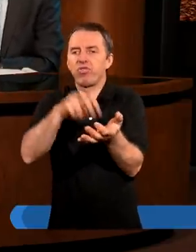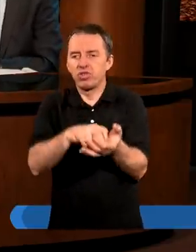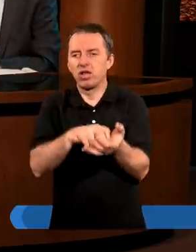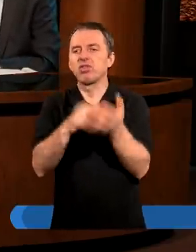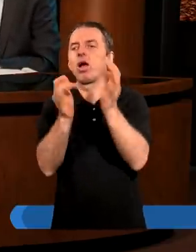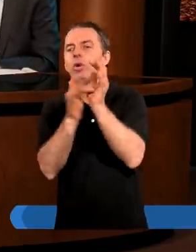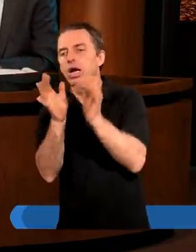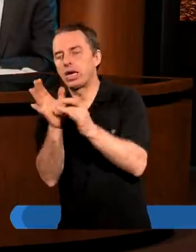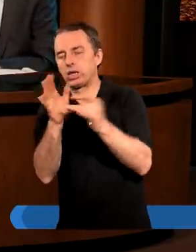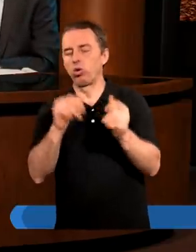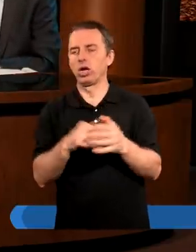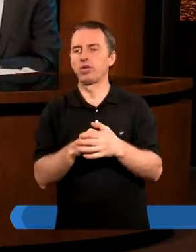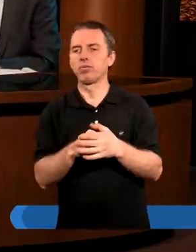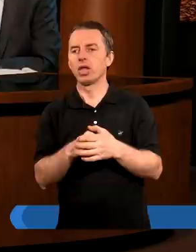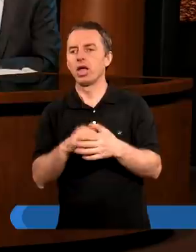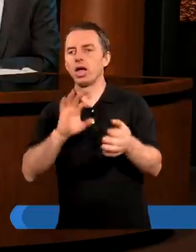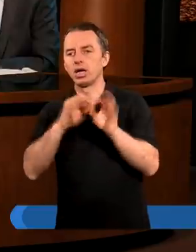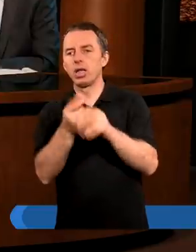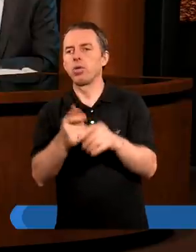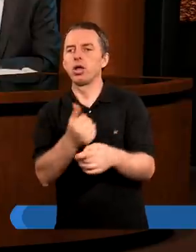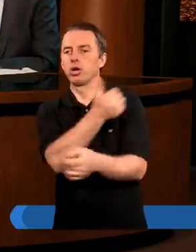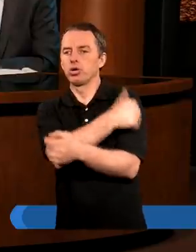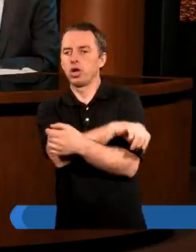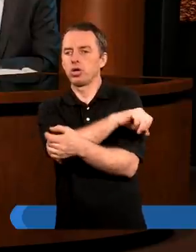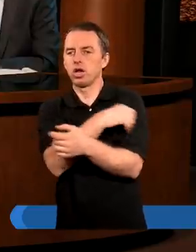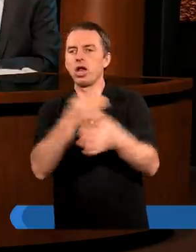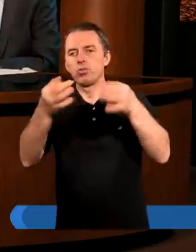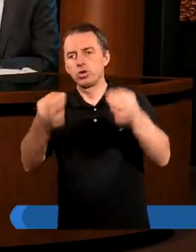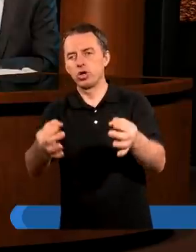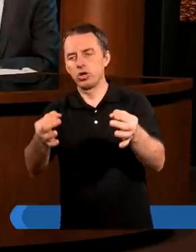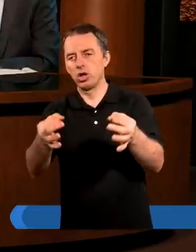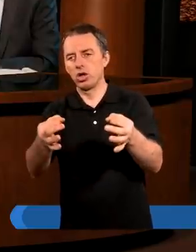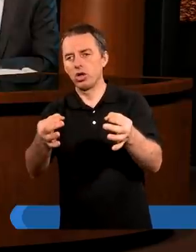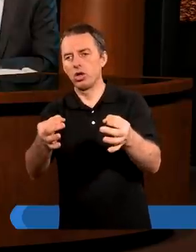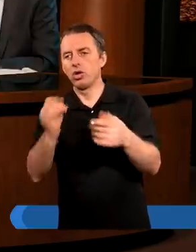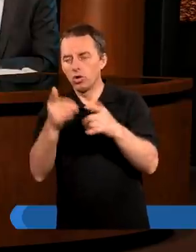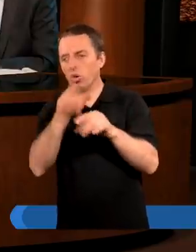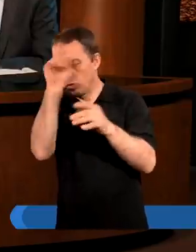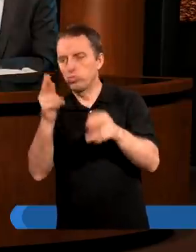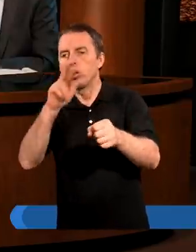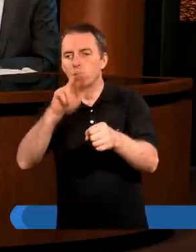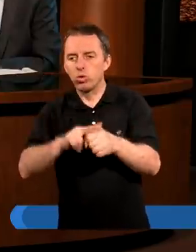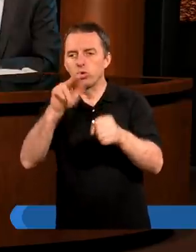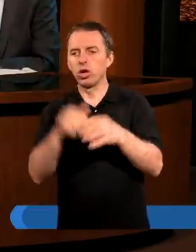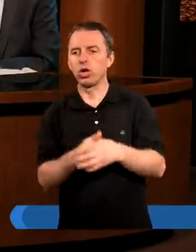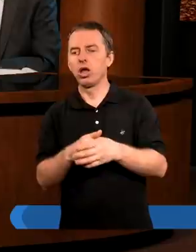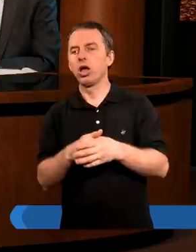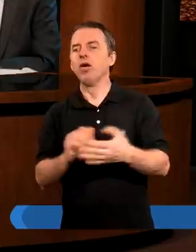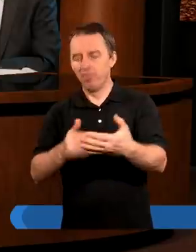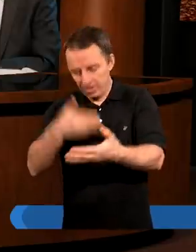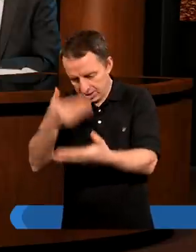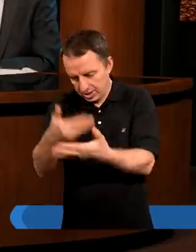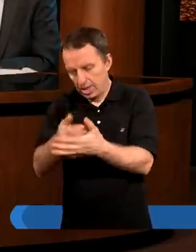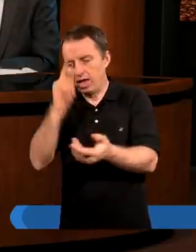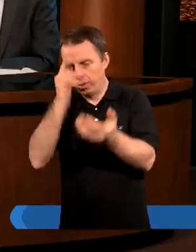Chrystus. Gdybyśmy z chrześcijanami dzisiaj przeciętnymi ludźmi, którzy wyznają